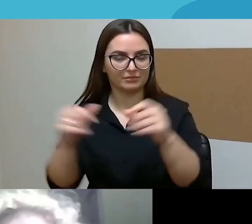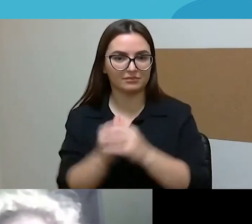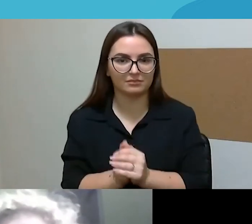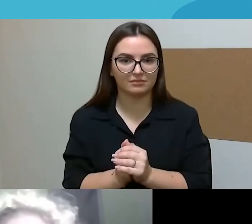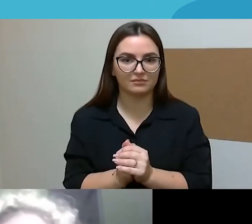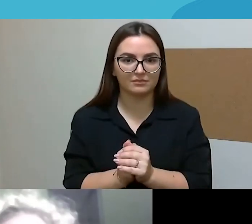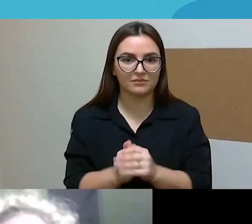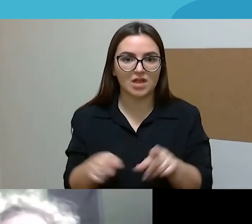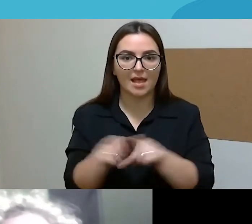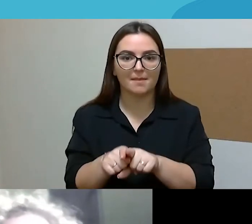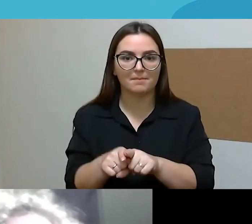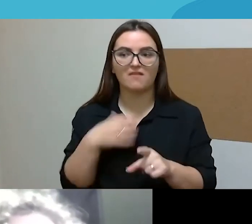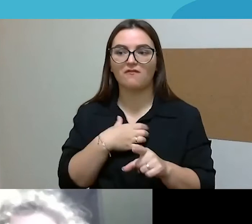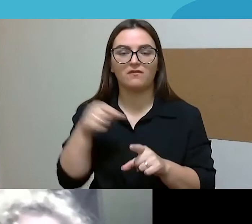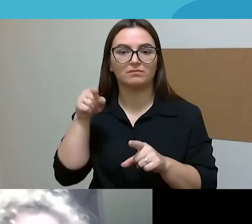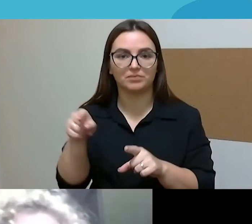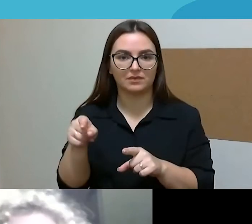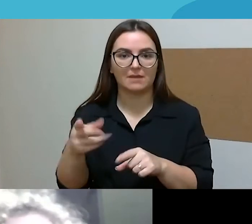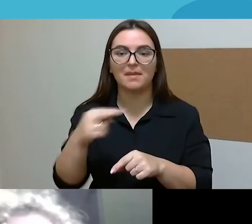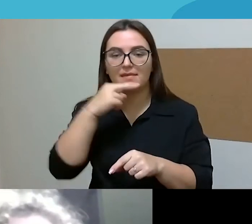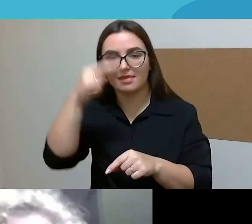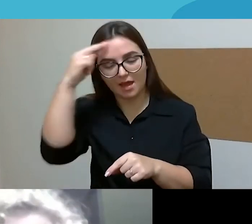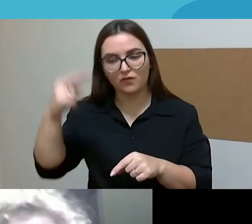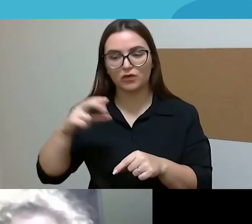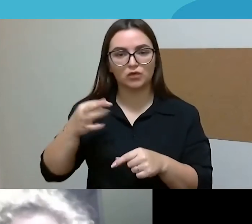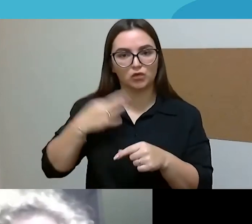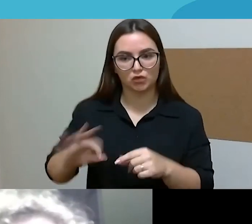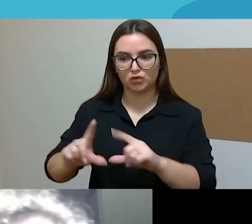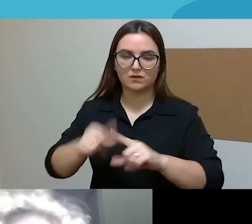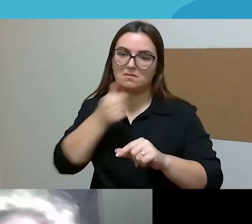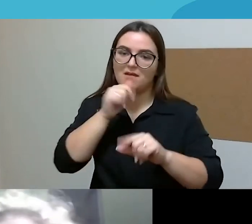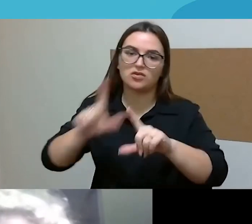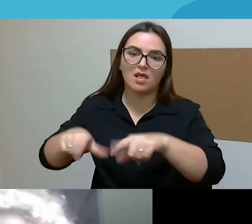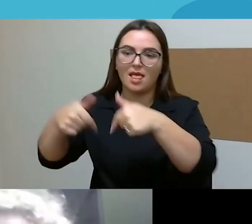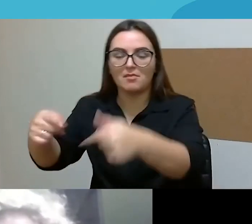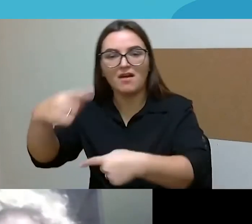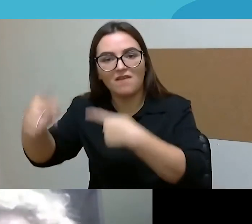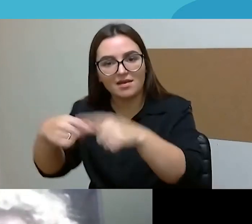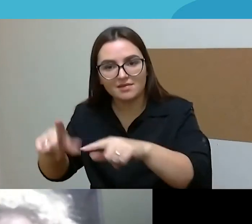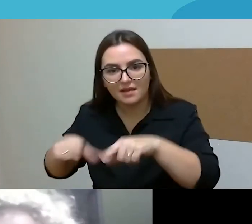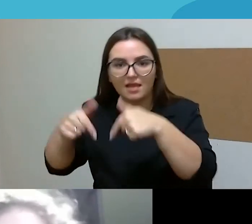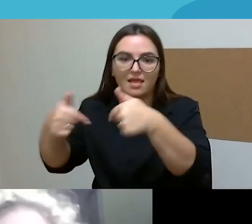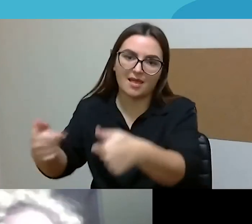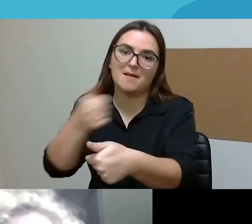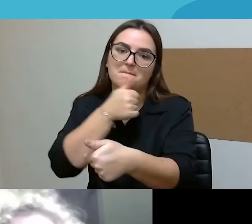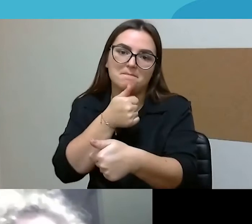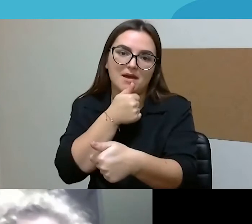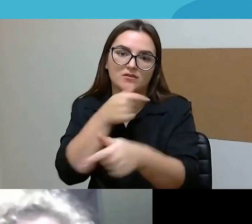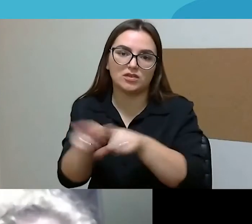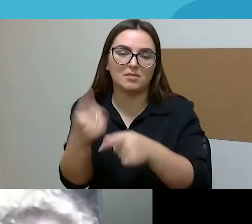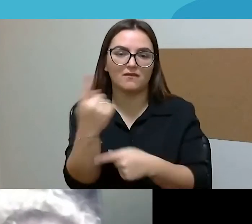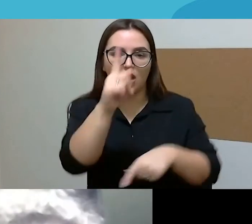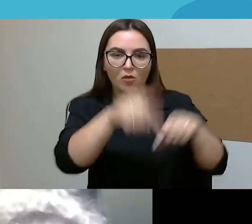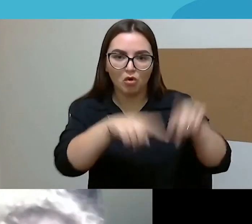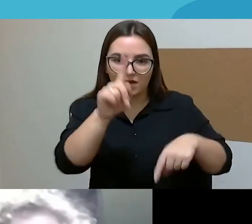akcentavimas, kaip iš tėvo sunų yra perdadamas arba verslas, arba ten, nežinau, vienas buvo politikas